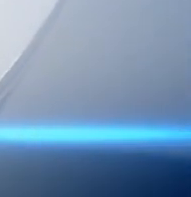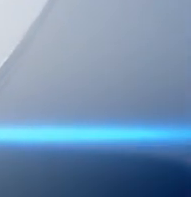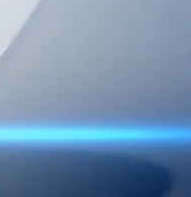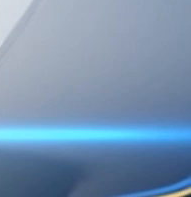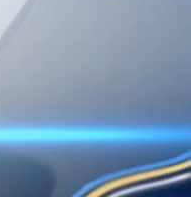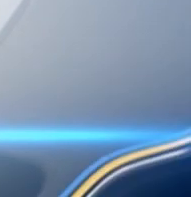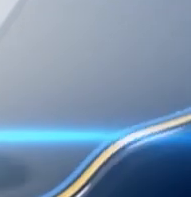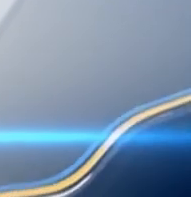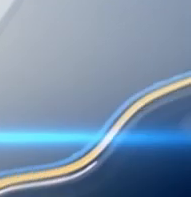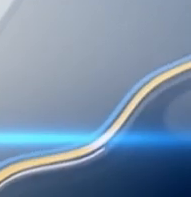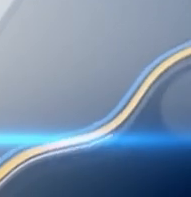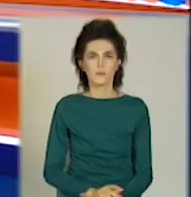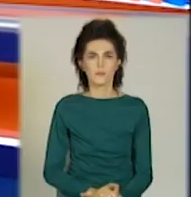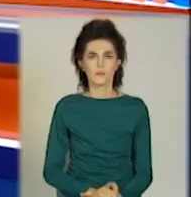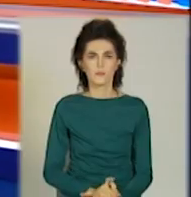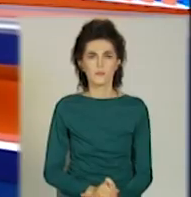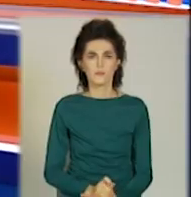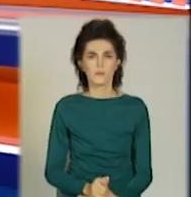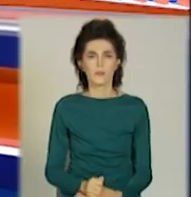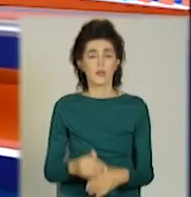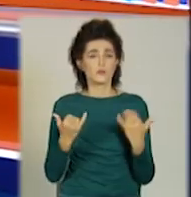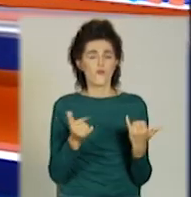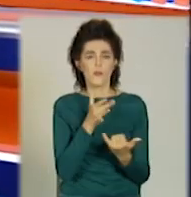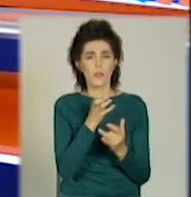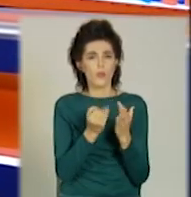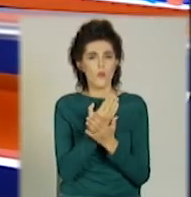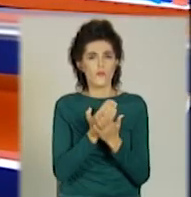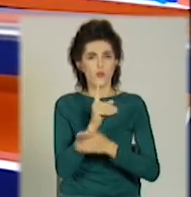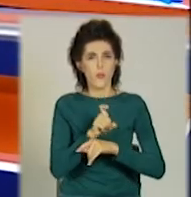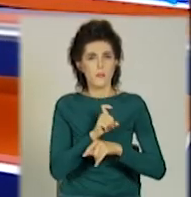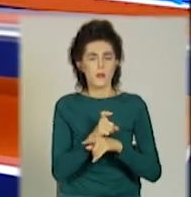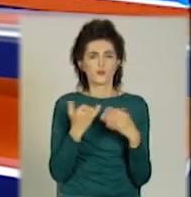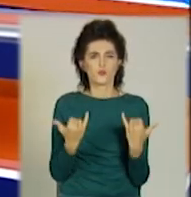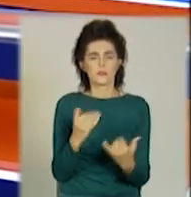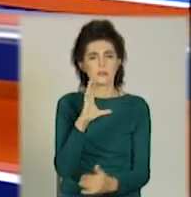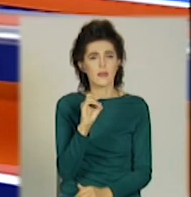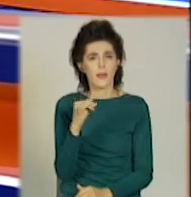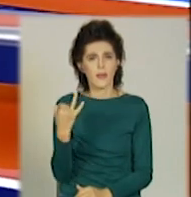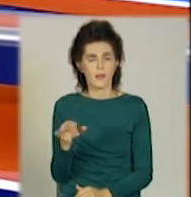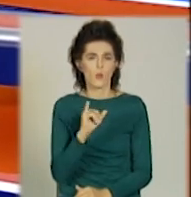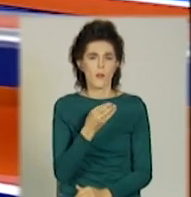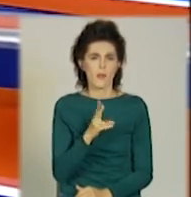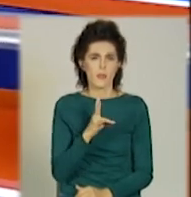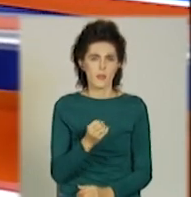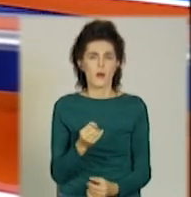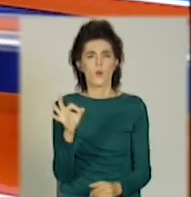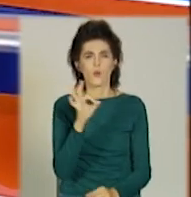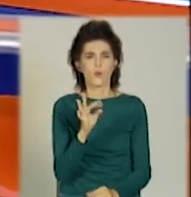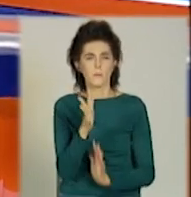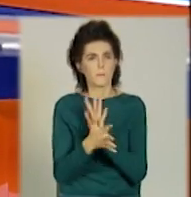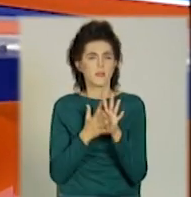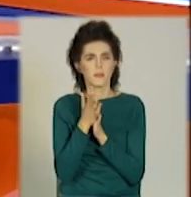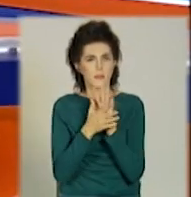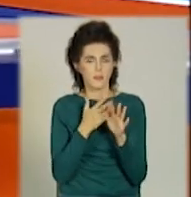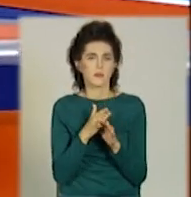Музика Примі новості Донбаса у студії Сергії Грунови і Гуляна Шумило із жестовою